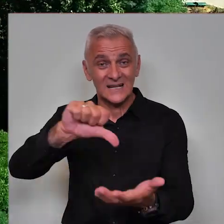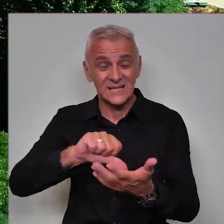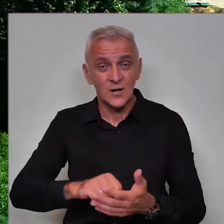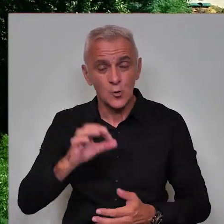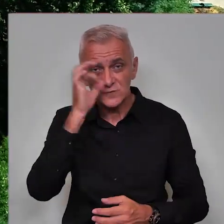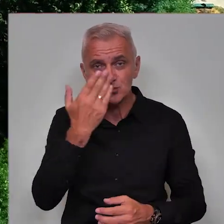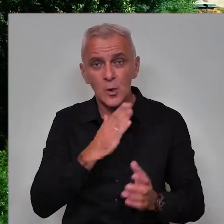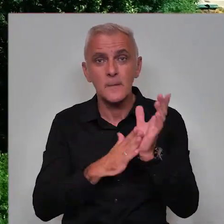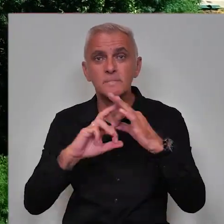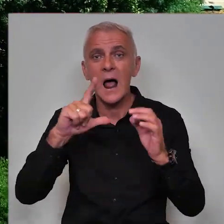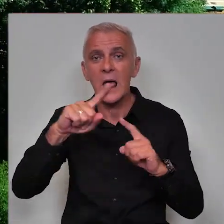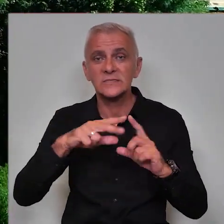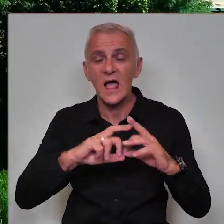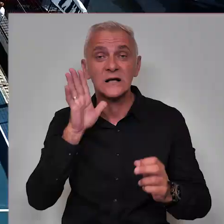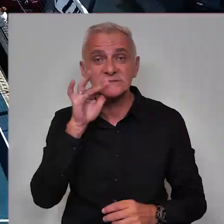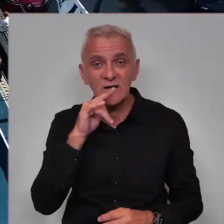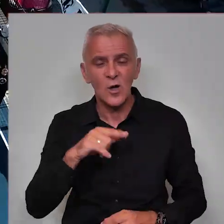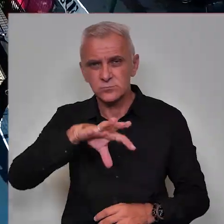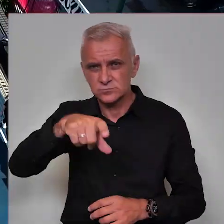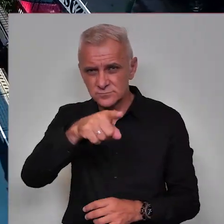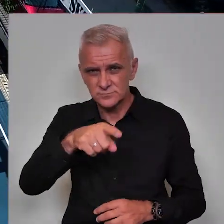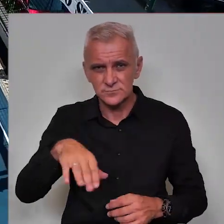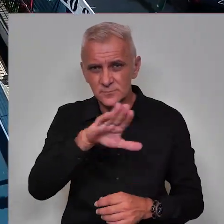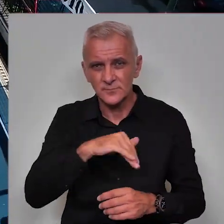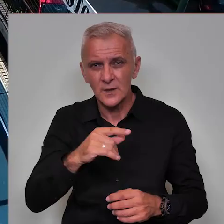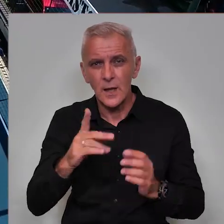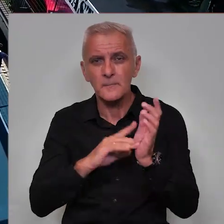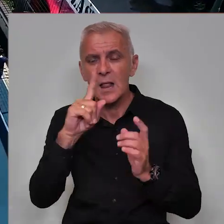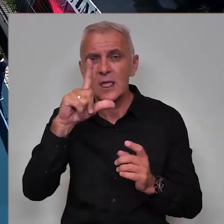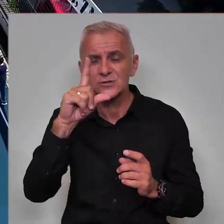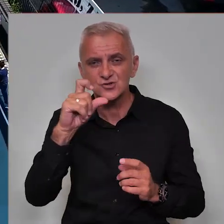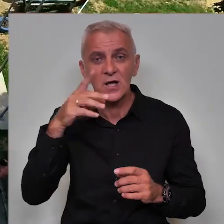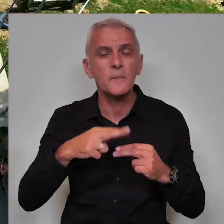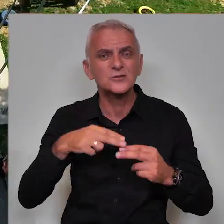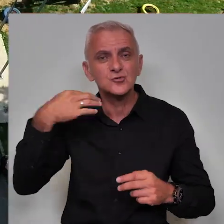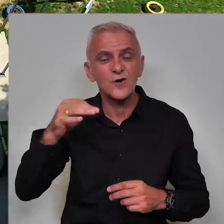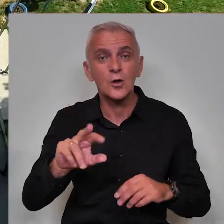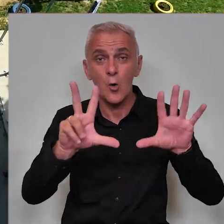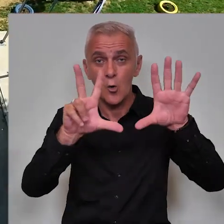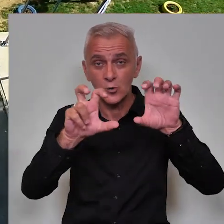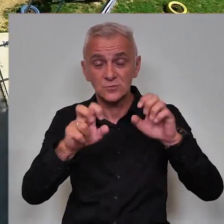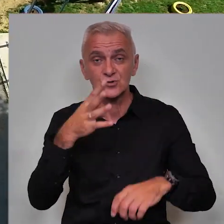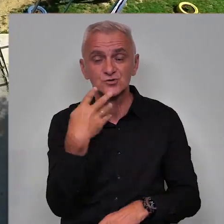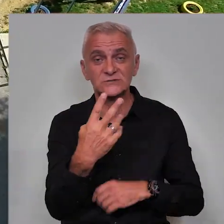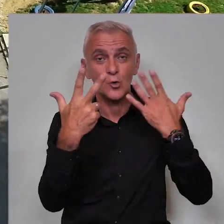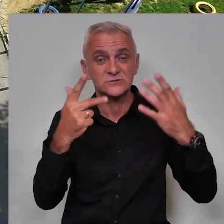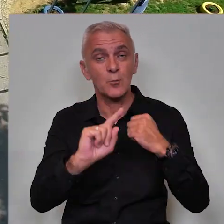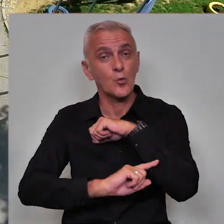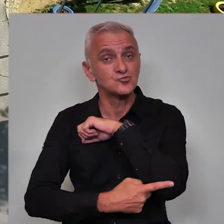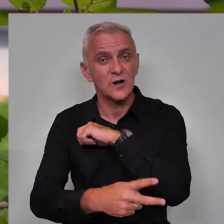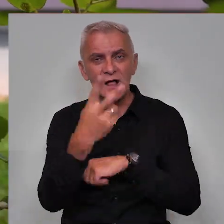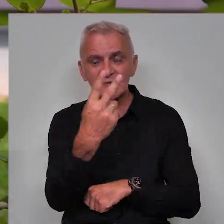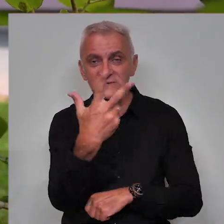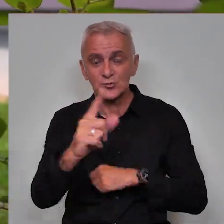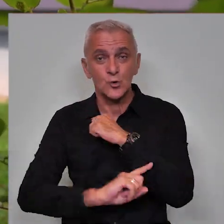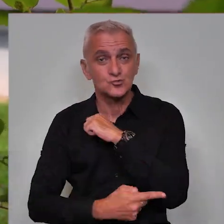Centralnu osnovnu školu Malte u Sarajevu i područnu školu Novaka Sabo u općini Mileć i kod Zvornika pohađa 848 učenika.